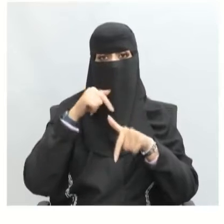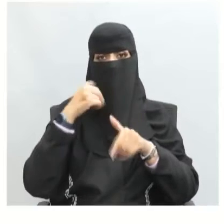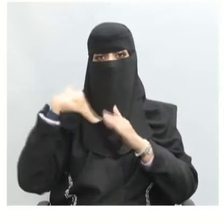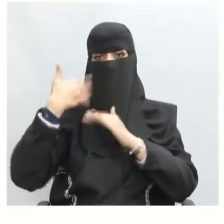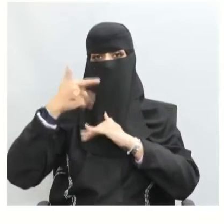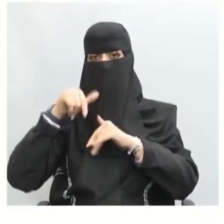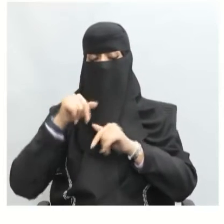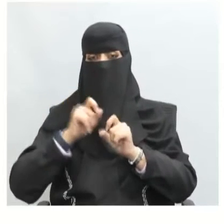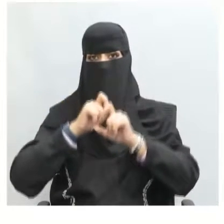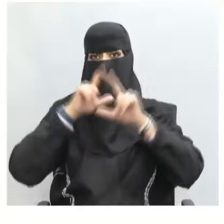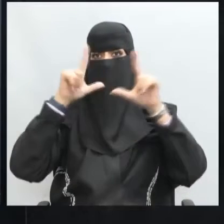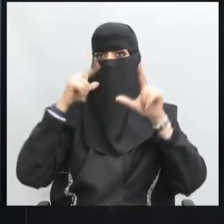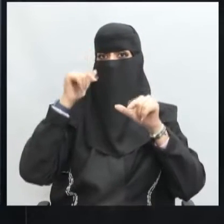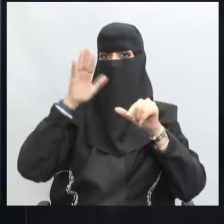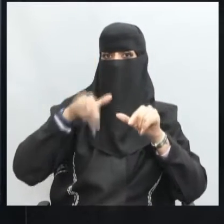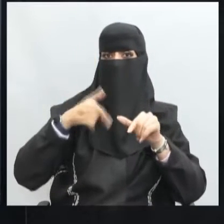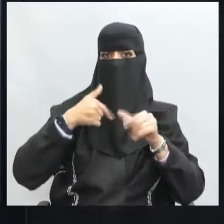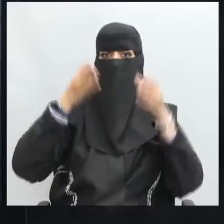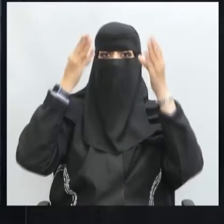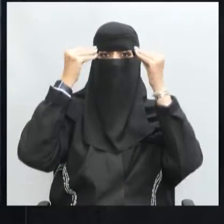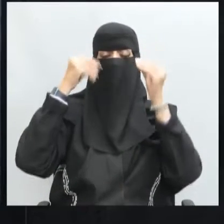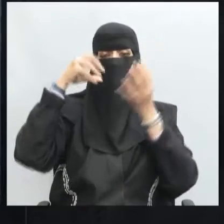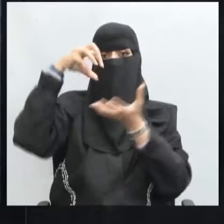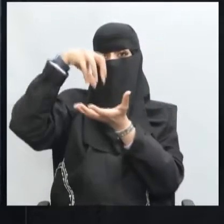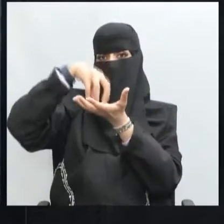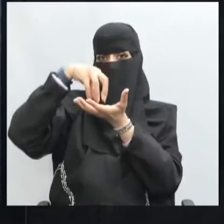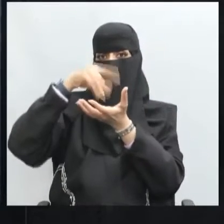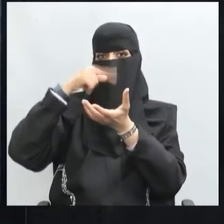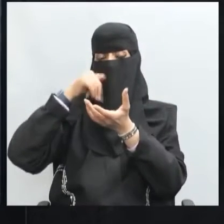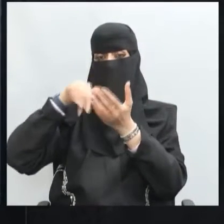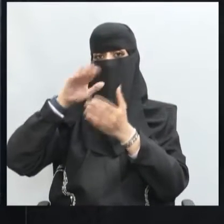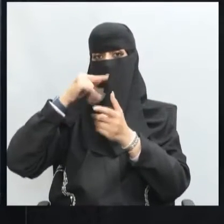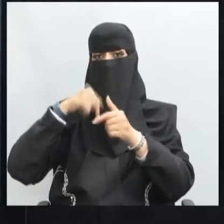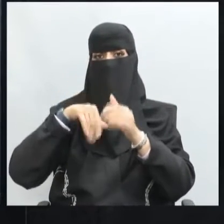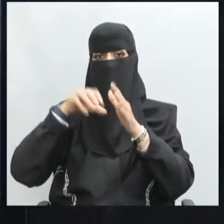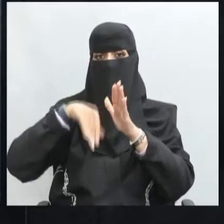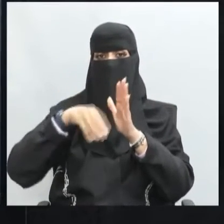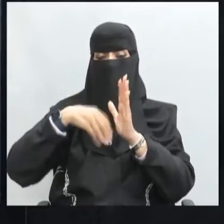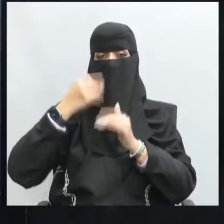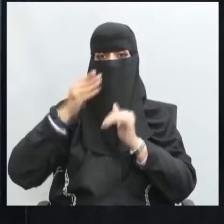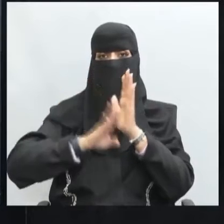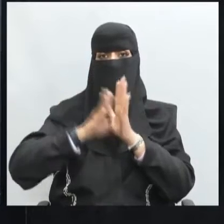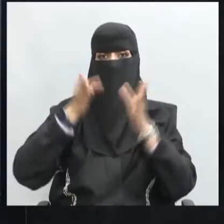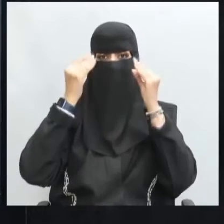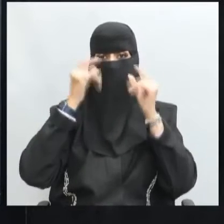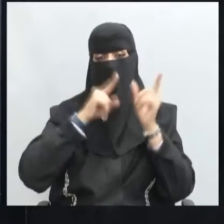ذكرنا تبرز ثقافة الشعوب وواقعها الحضاري والثقافي لها